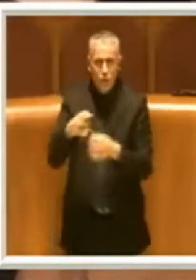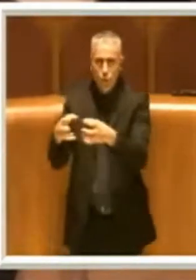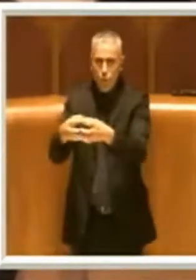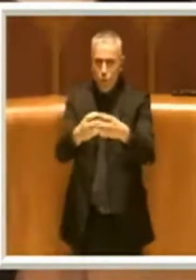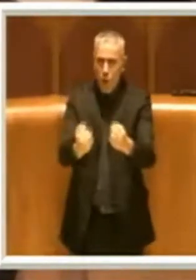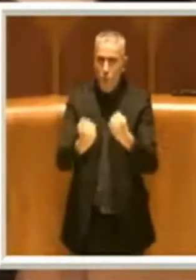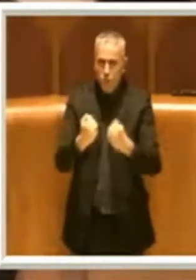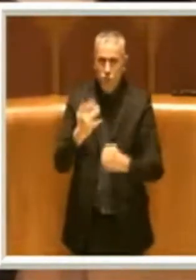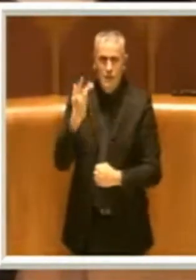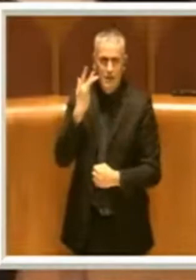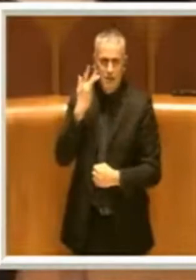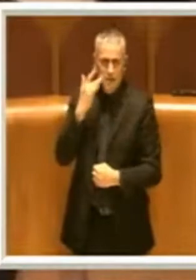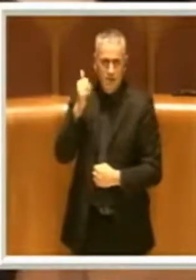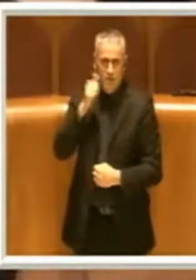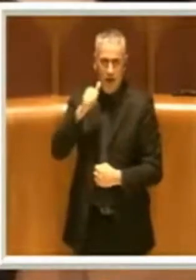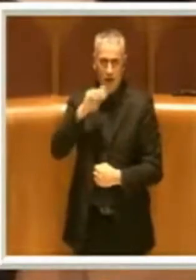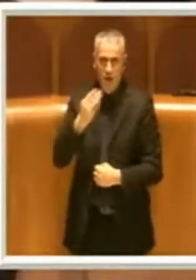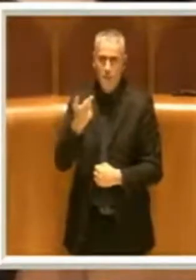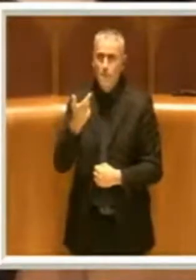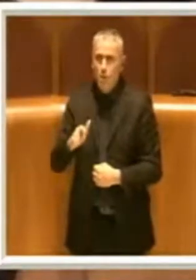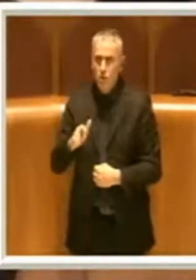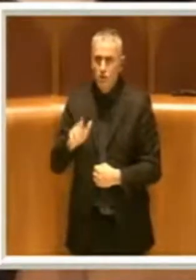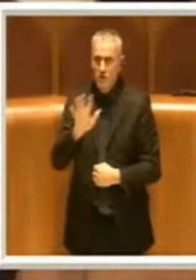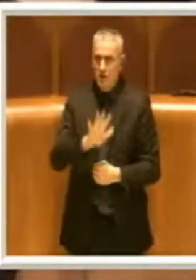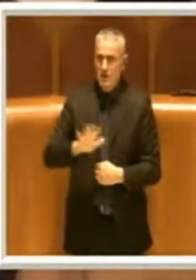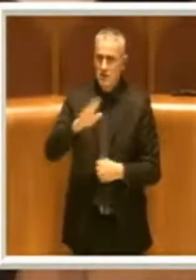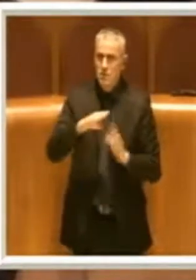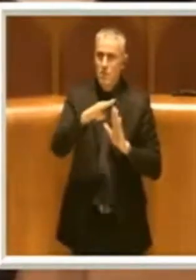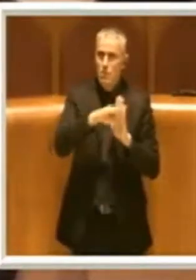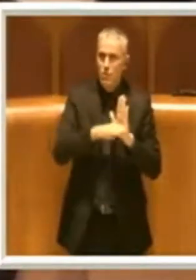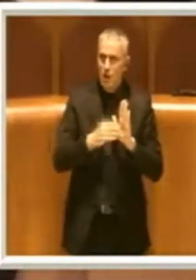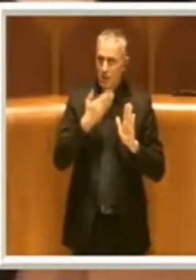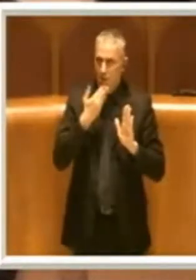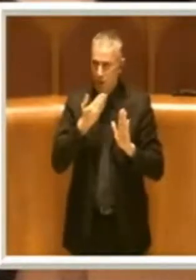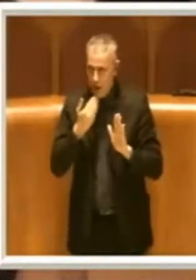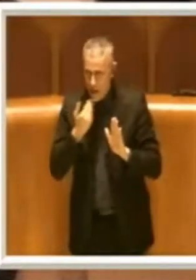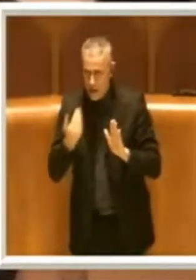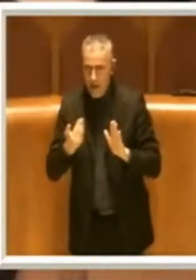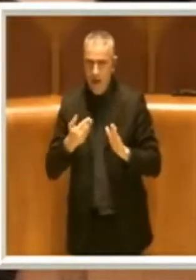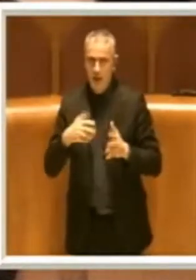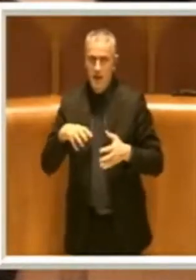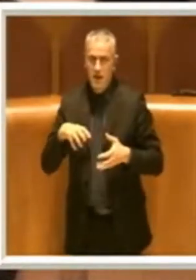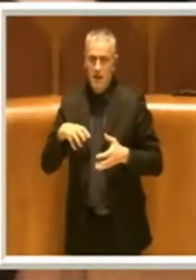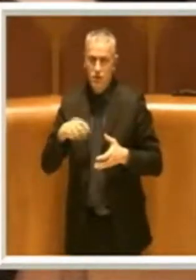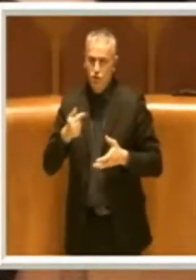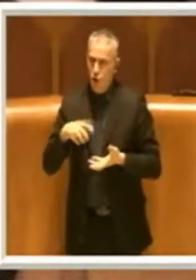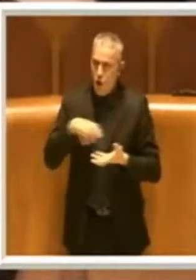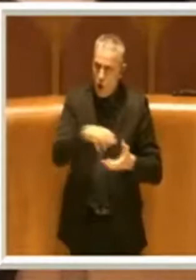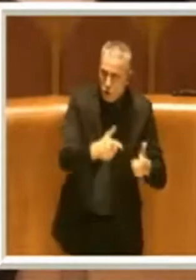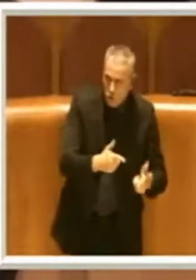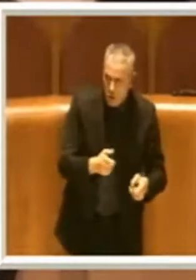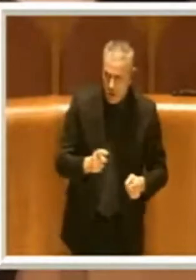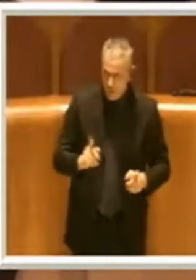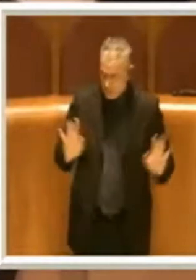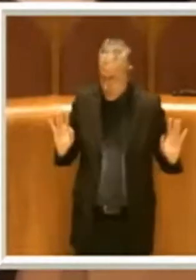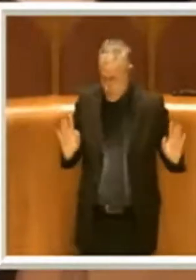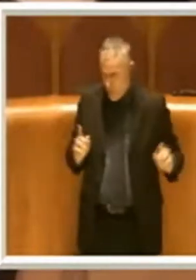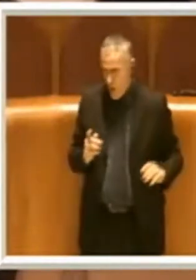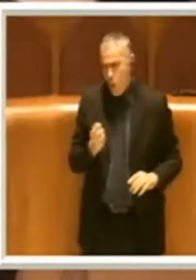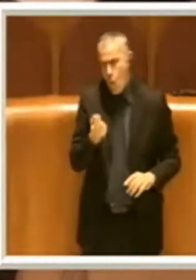sta nel fatto che si accusa di mancata programmazione, di mancati stanziamenti e via dicendo e questo in parte è vero,